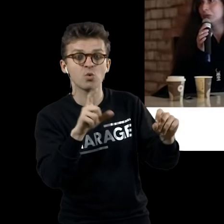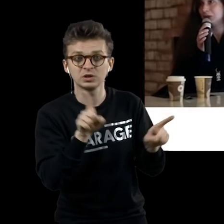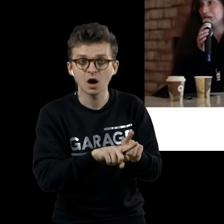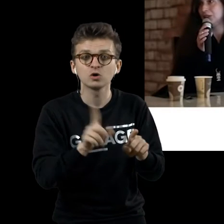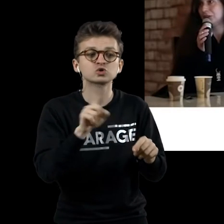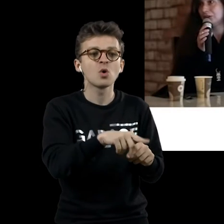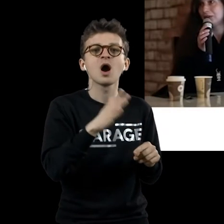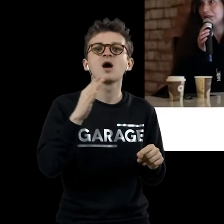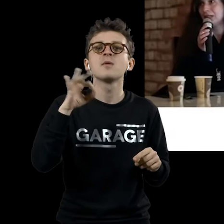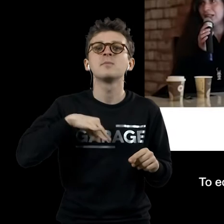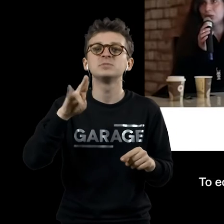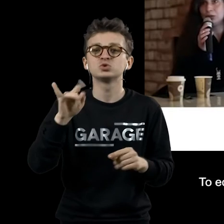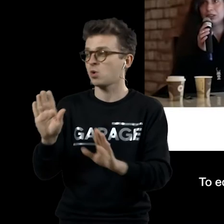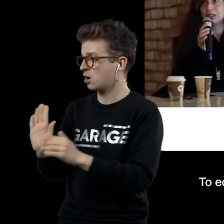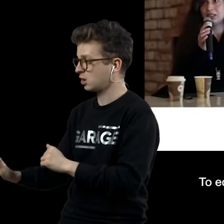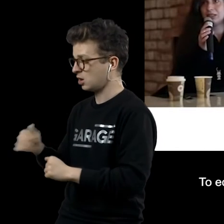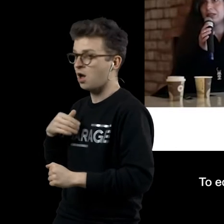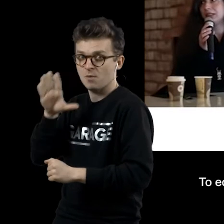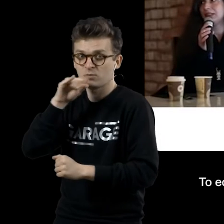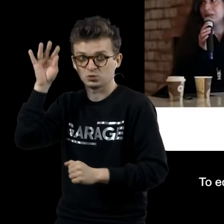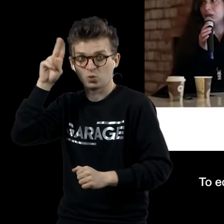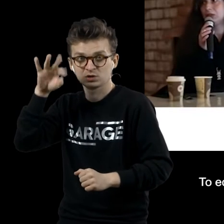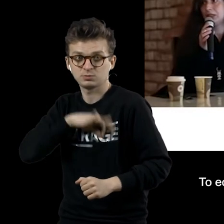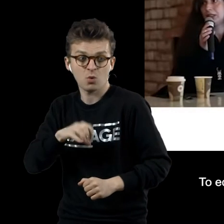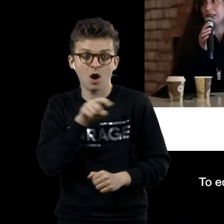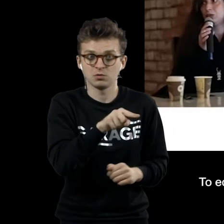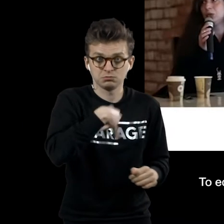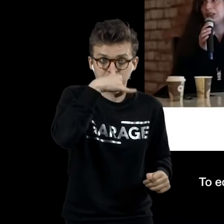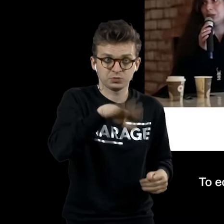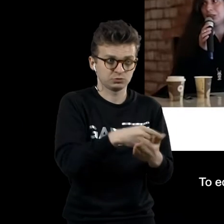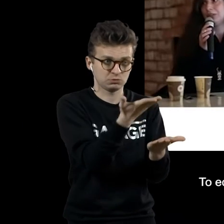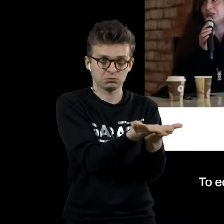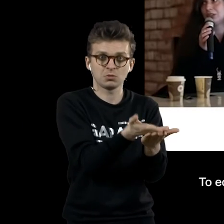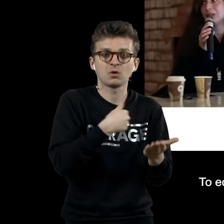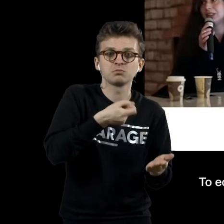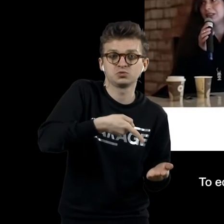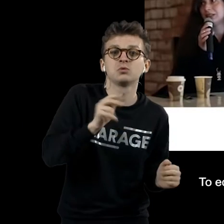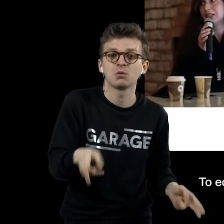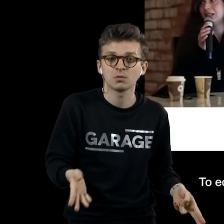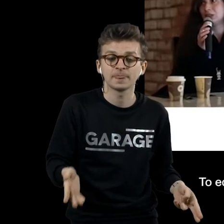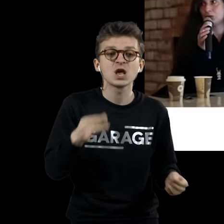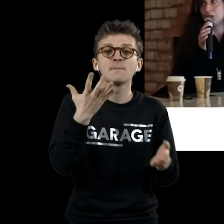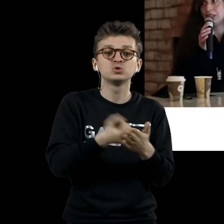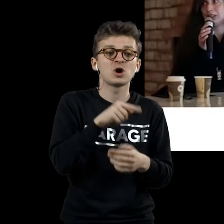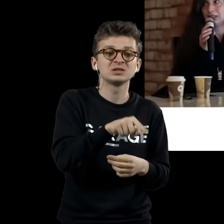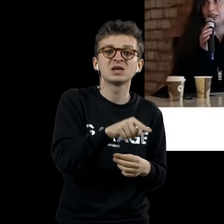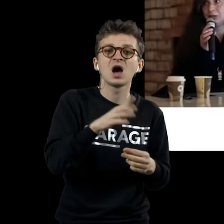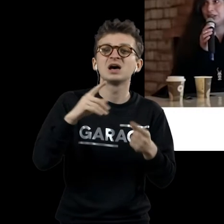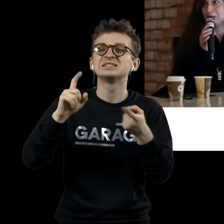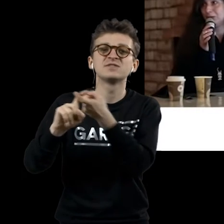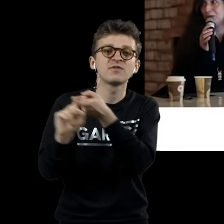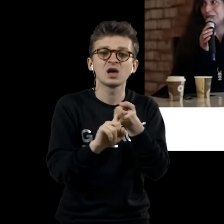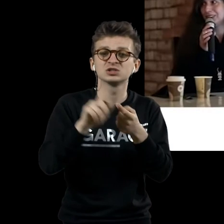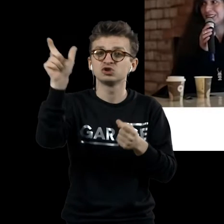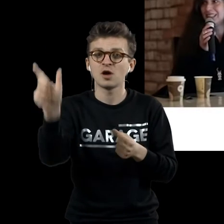нельзя использовать по назначению. То есть разрывается его связь с функциями человеческого тела. Разрушается та